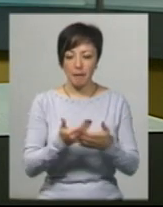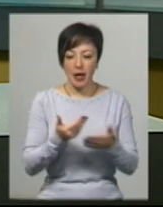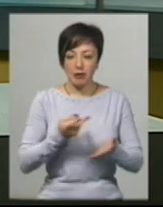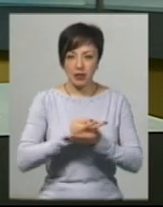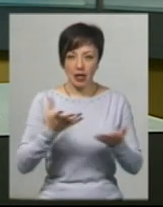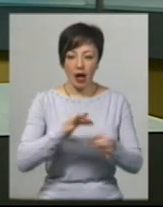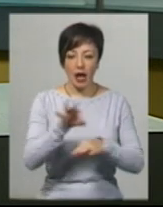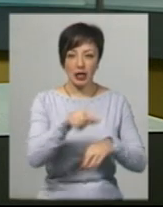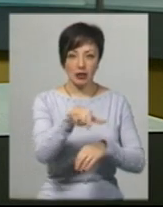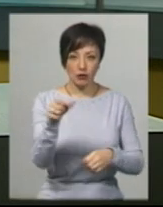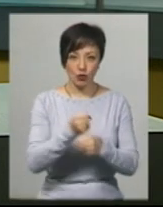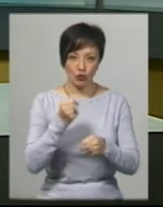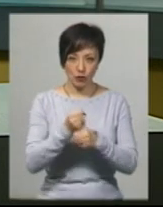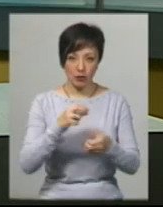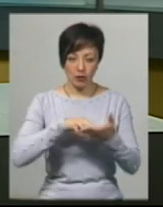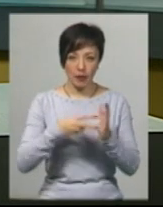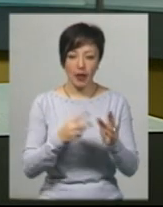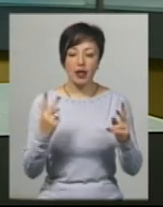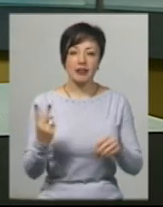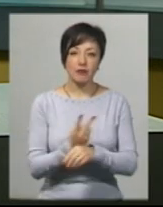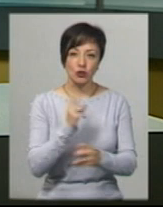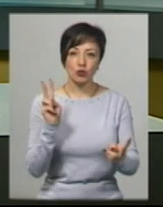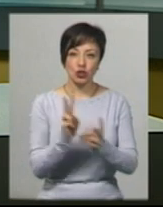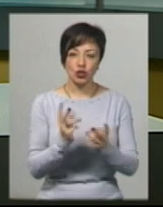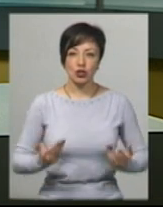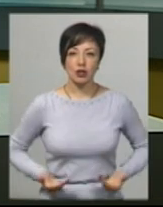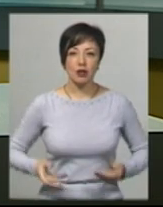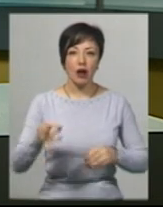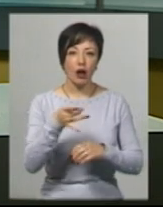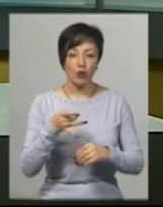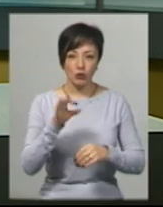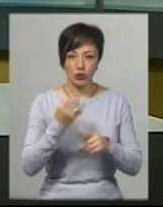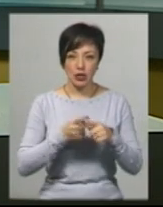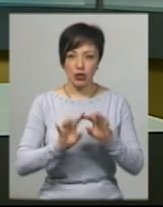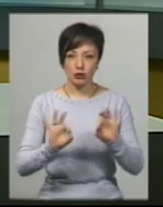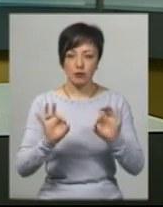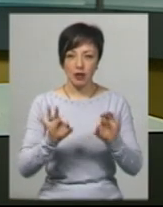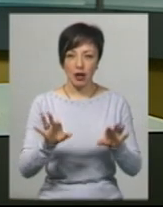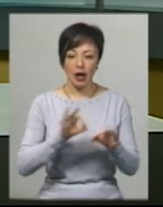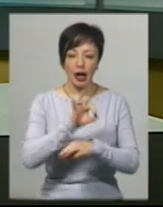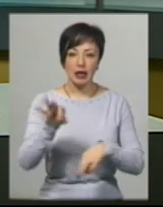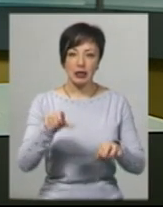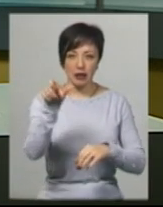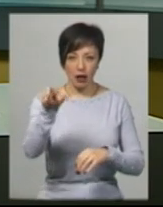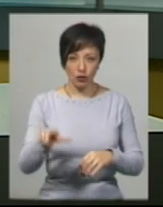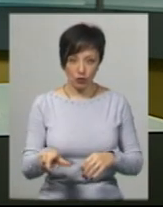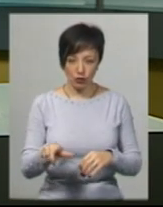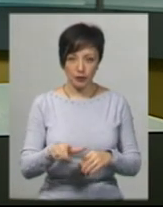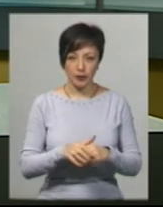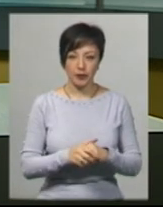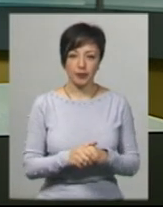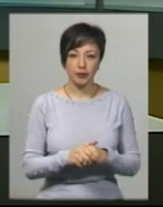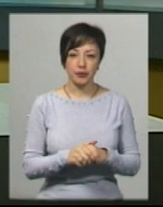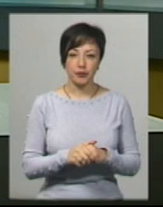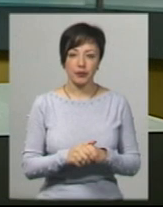котрі займаються розробкою парку, двічі зустрічались з жителями мікрорайону. Про це розповідає архітектор проєкту Олена Джула